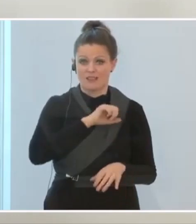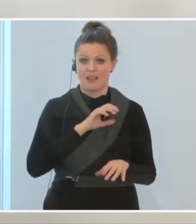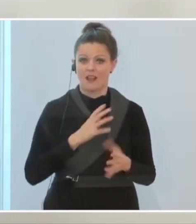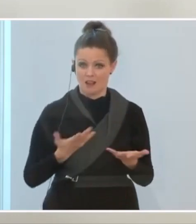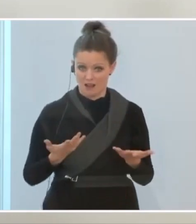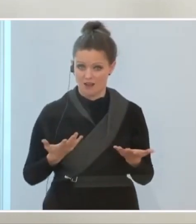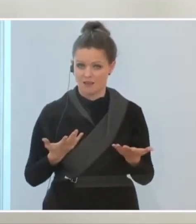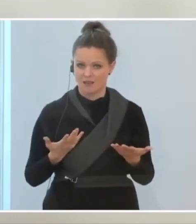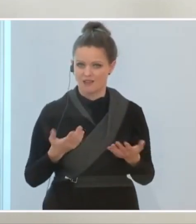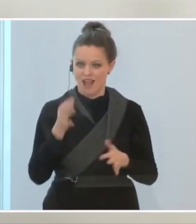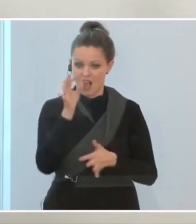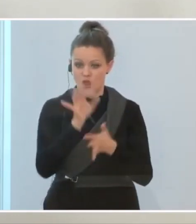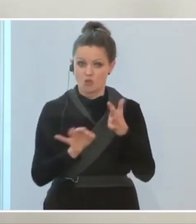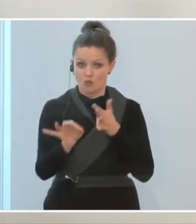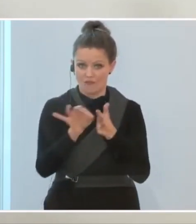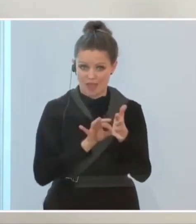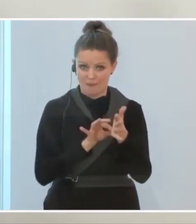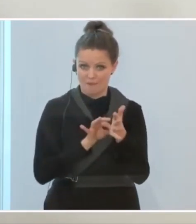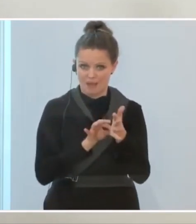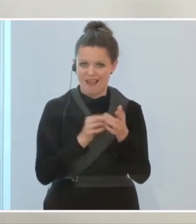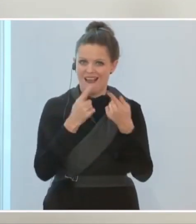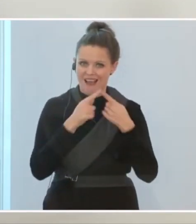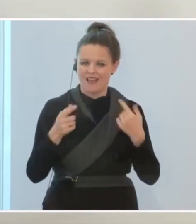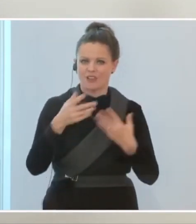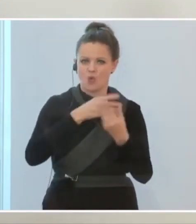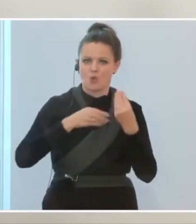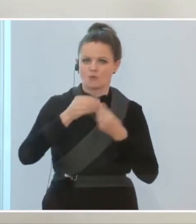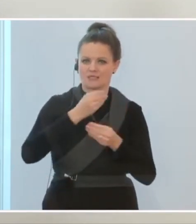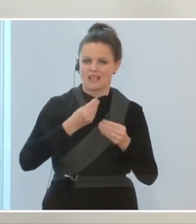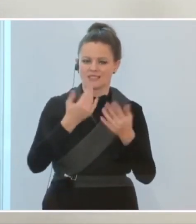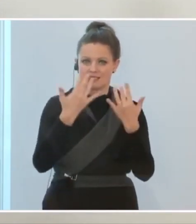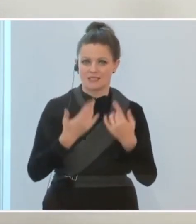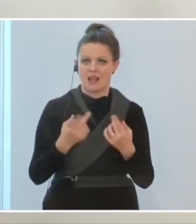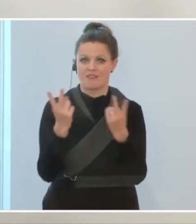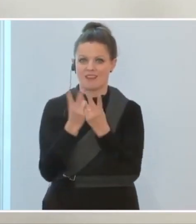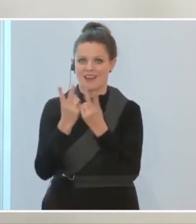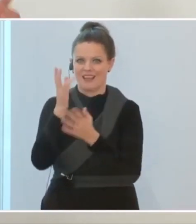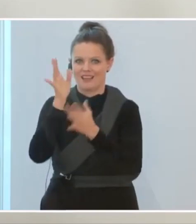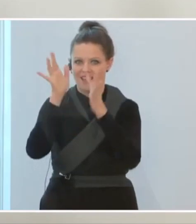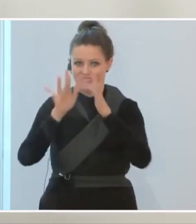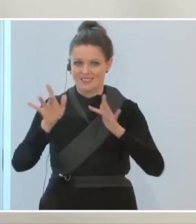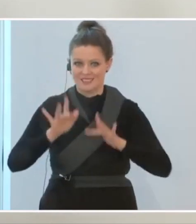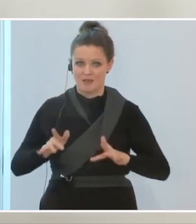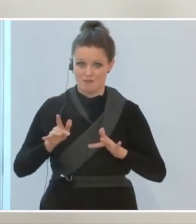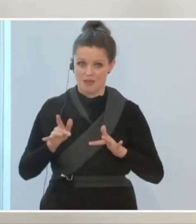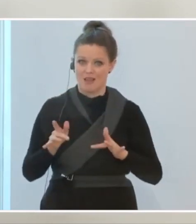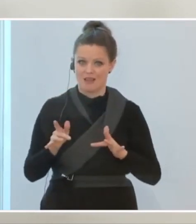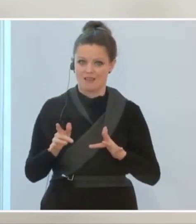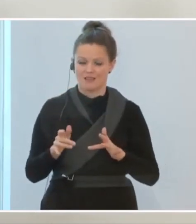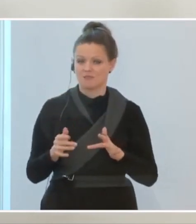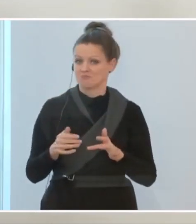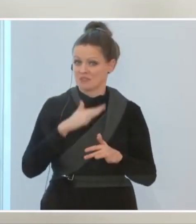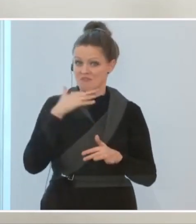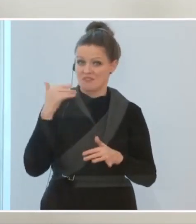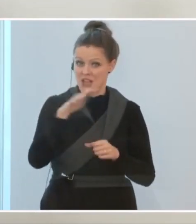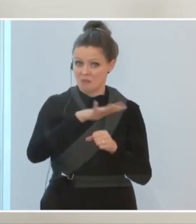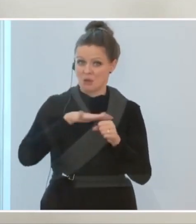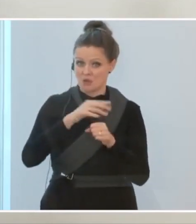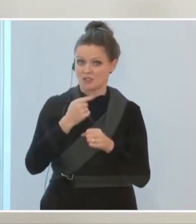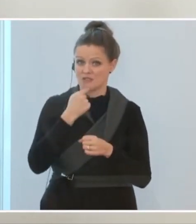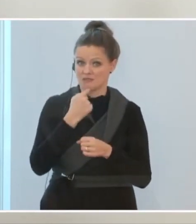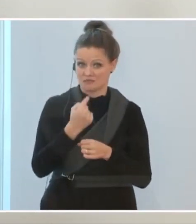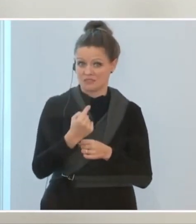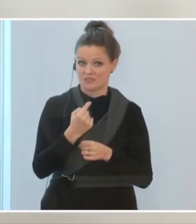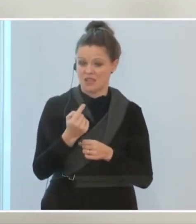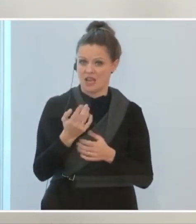dass da im November andere Umsatzzahlen sind als im Dezember. Das ist für viele der von mir genannten Branchen ja einer der